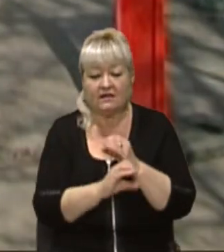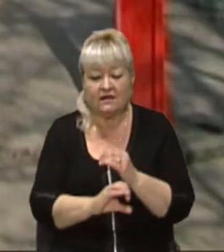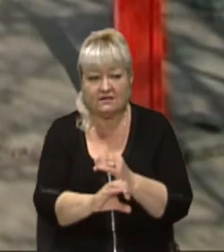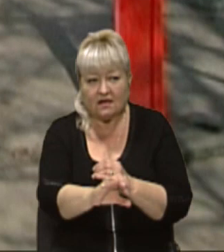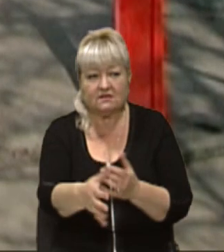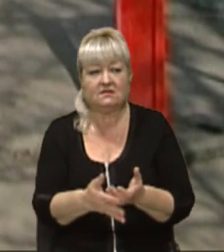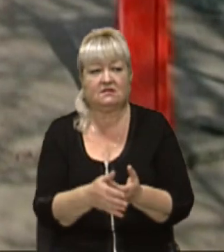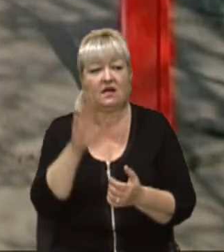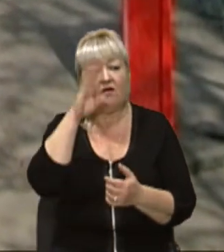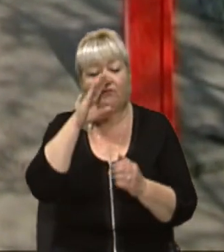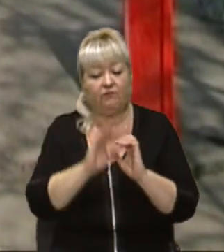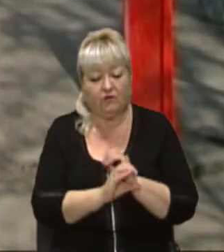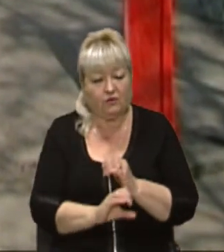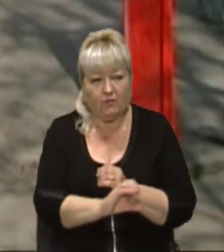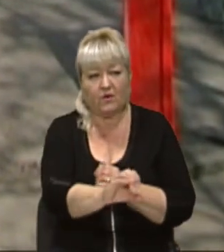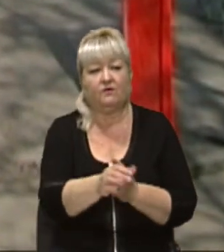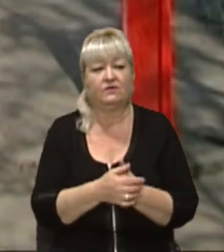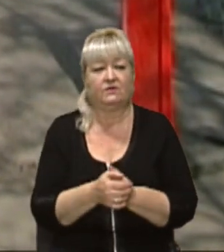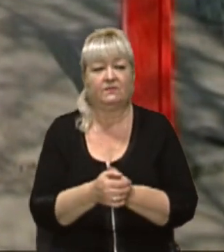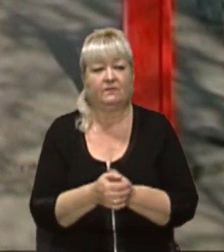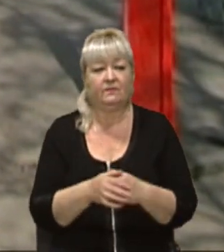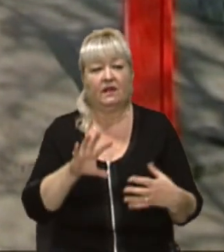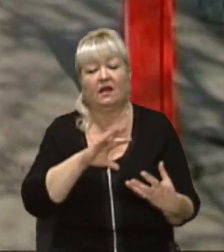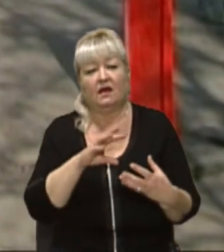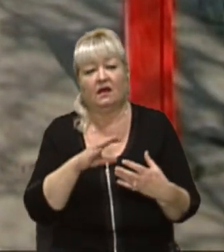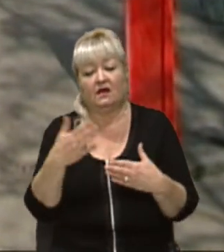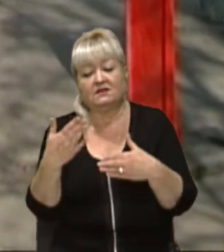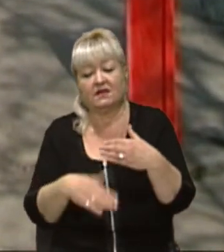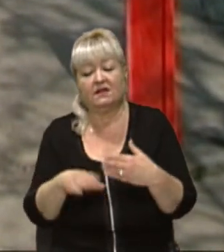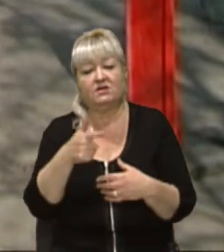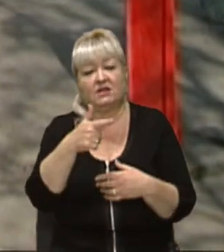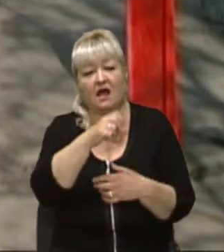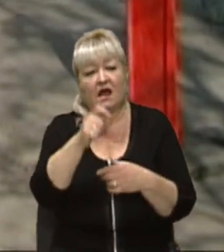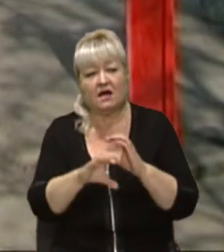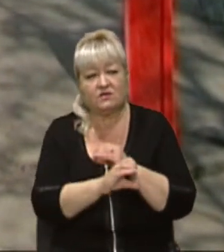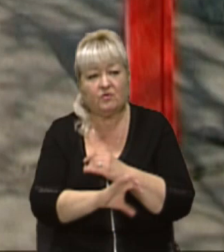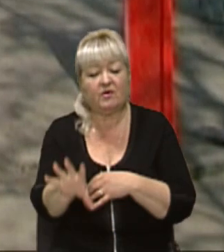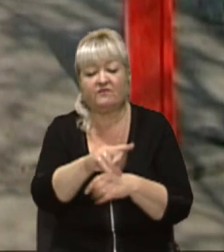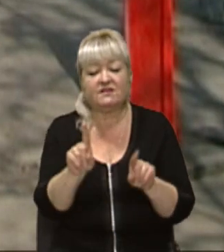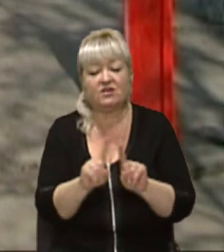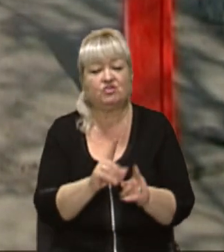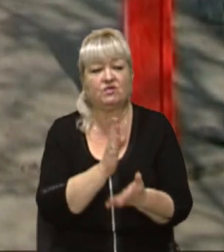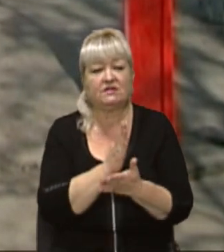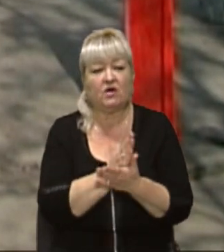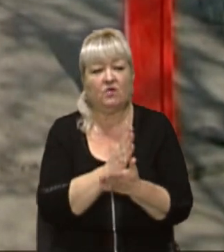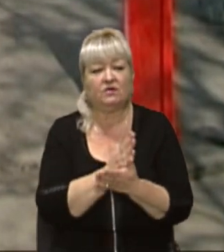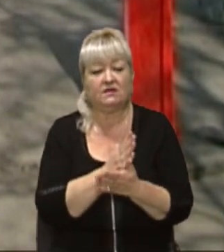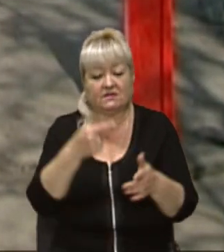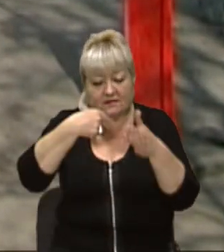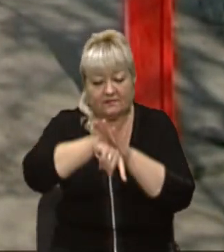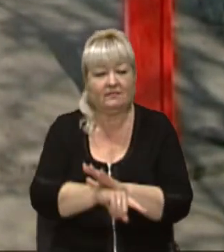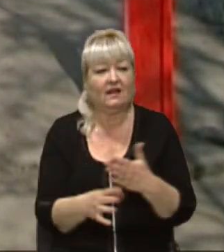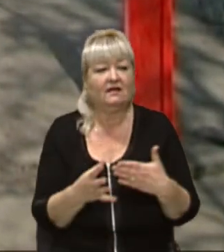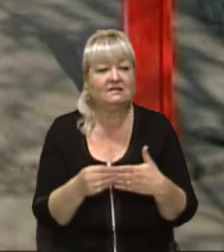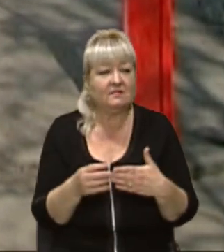водопроводу, заключення газопроводів, футарів, все, що знаходиться в землі.